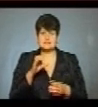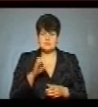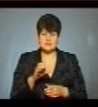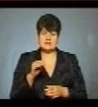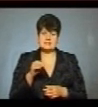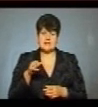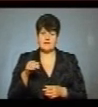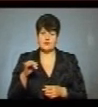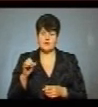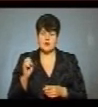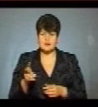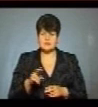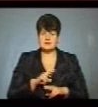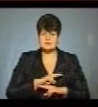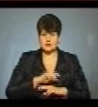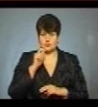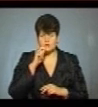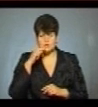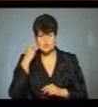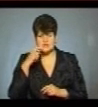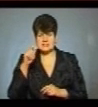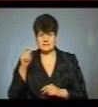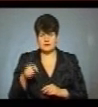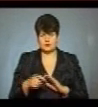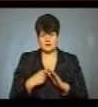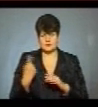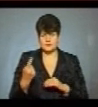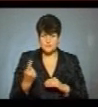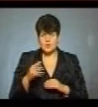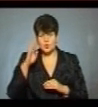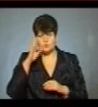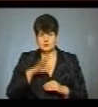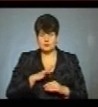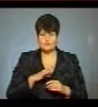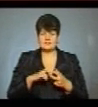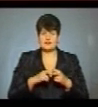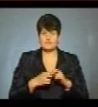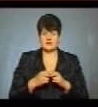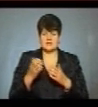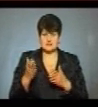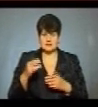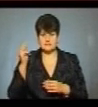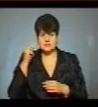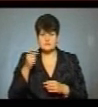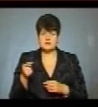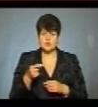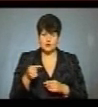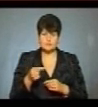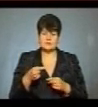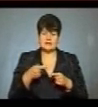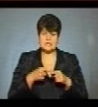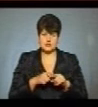Стефурака, який загинув в російсько-українській війні на Донеччині. Хлопець був родом з Івано-Франківщини, навчався в Тернопільському